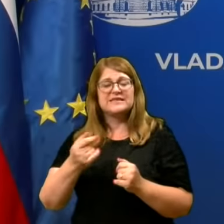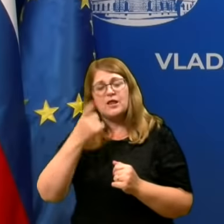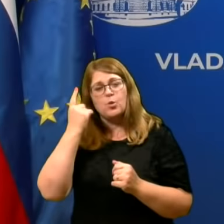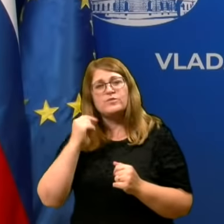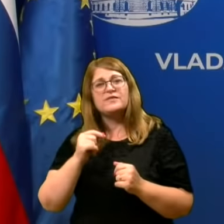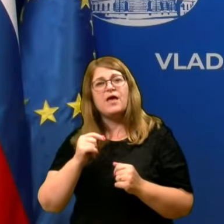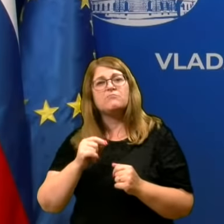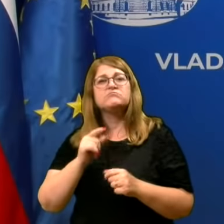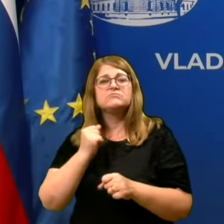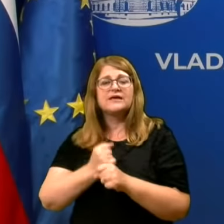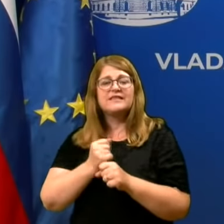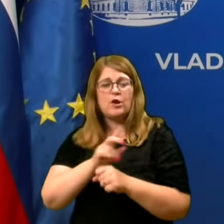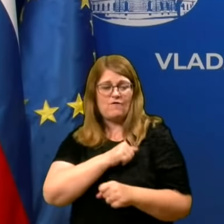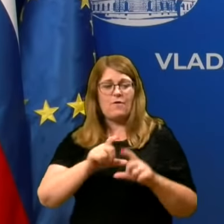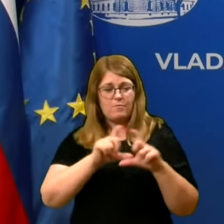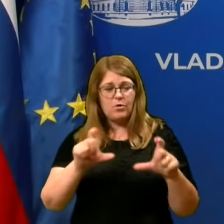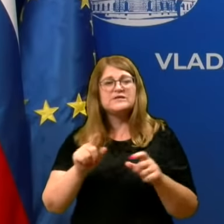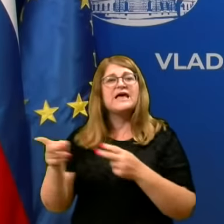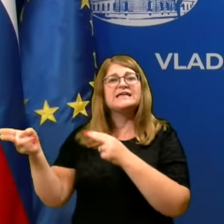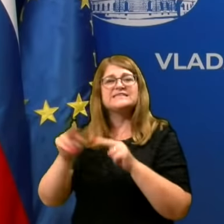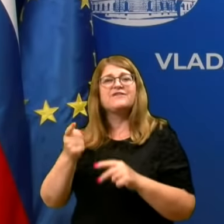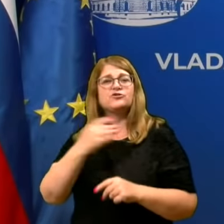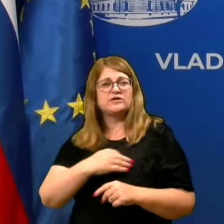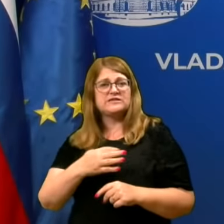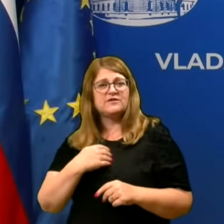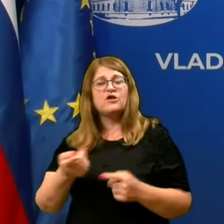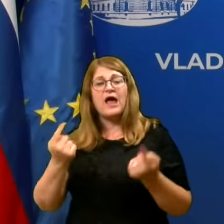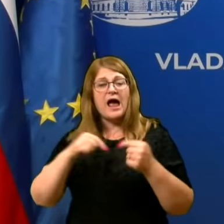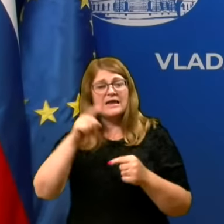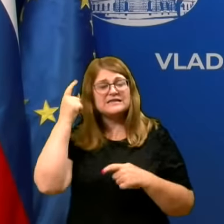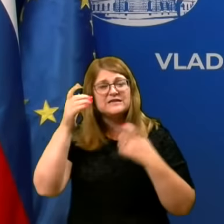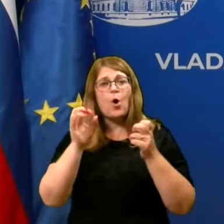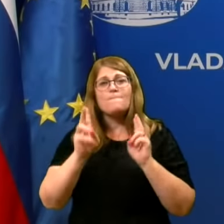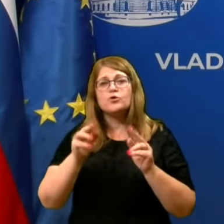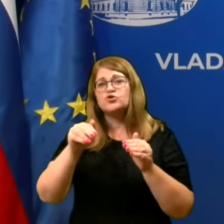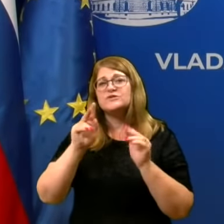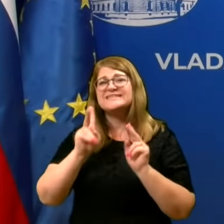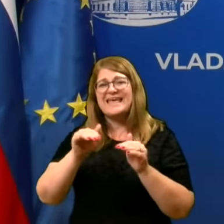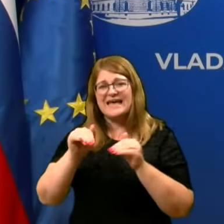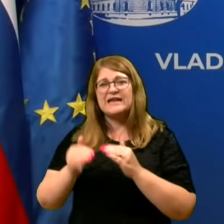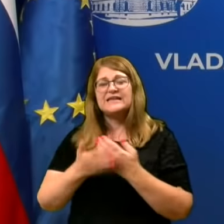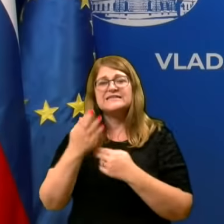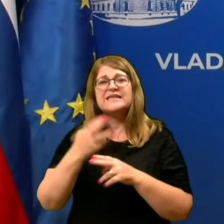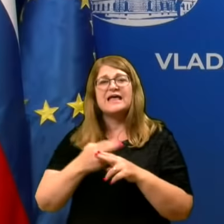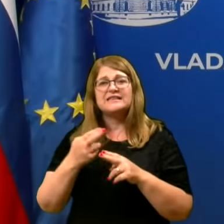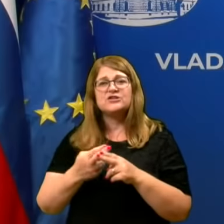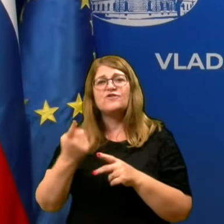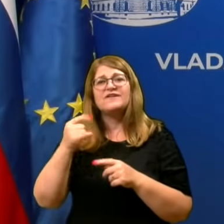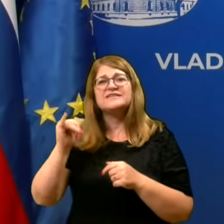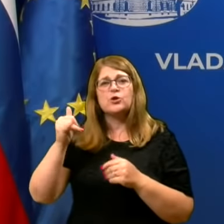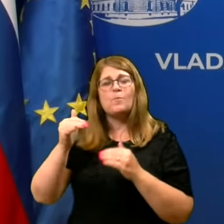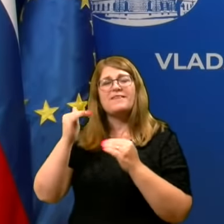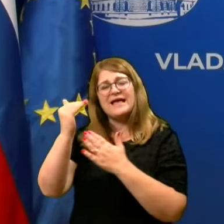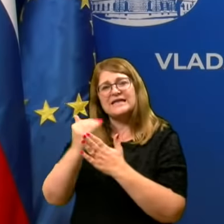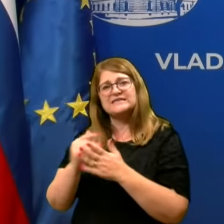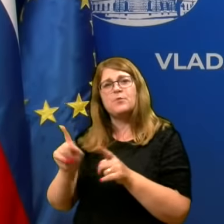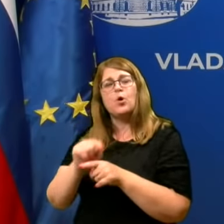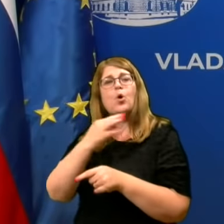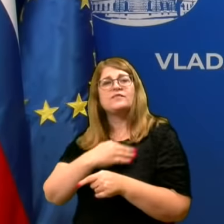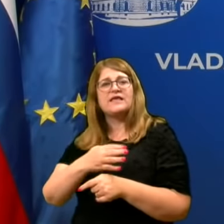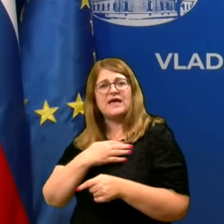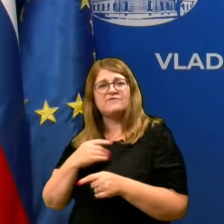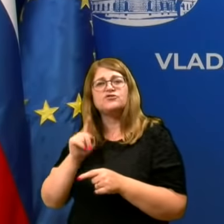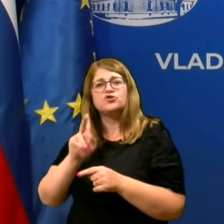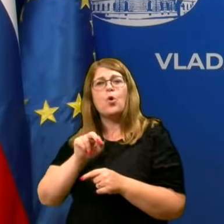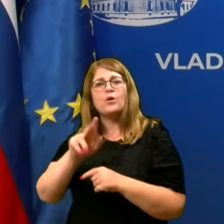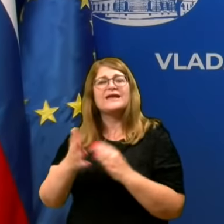pričakujete, pa še potem za gospoda Tkacina, ali se razmišlja o možnosti karantene za države z rumenega seznama, kot je Hrvaška, kogra za